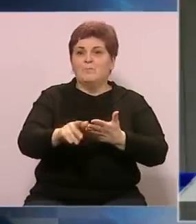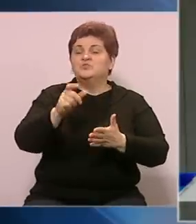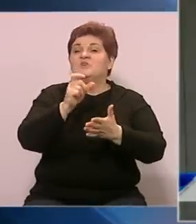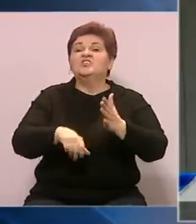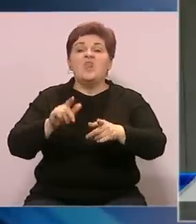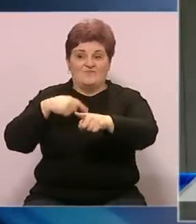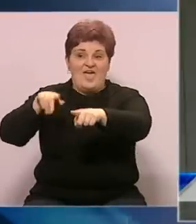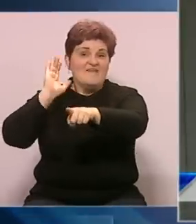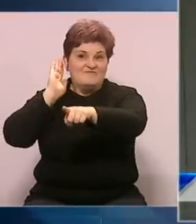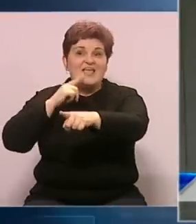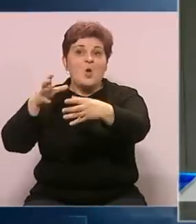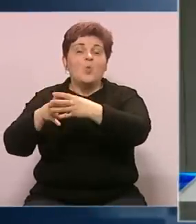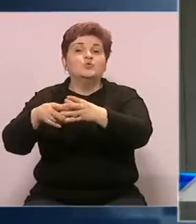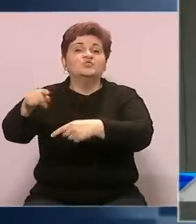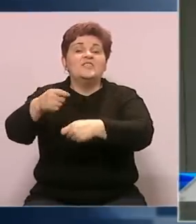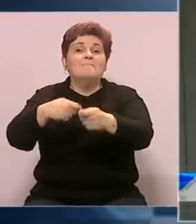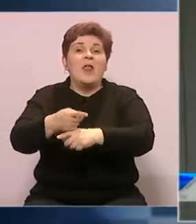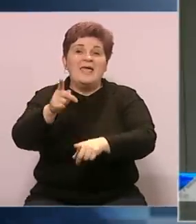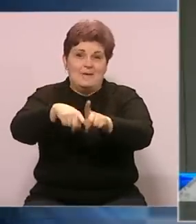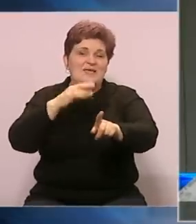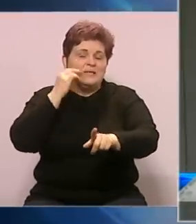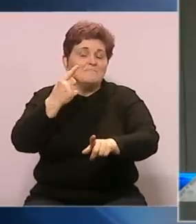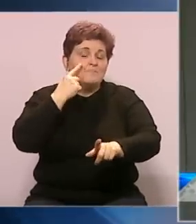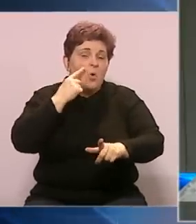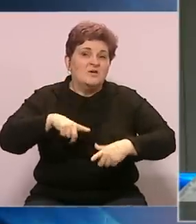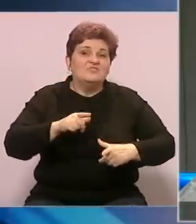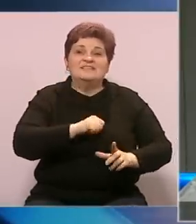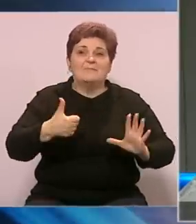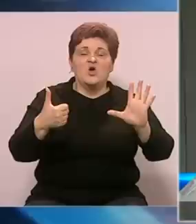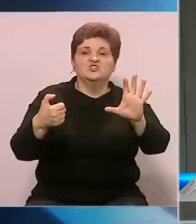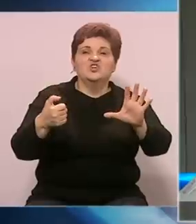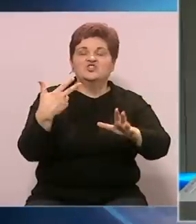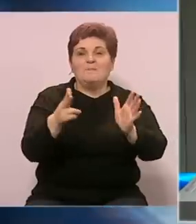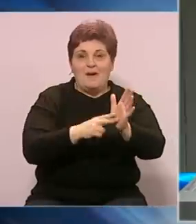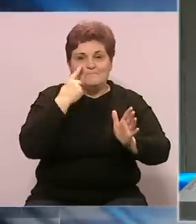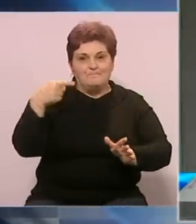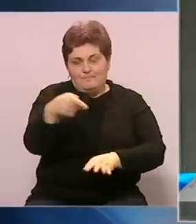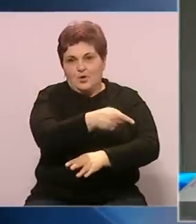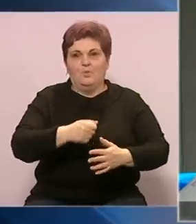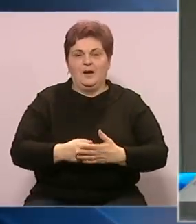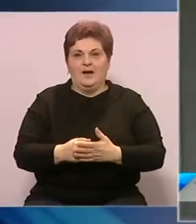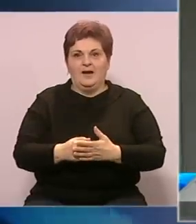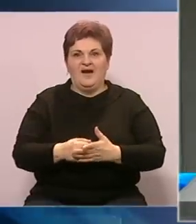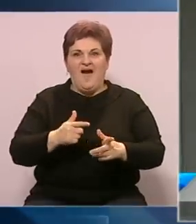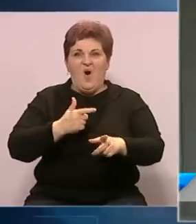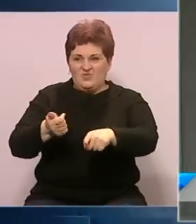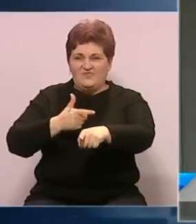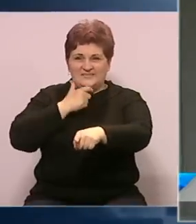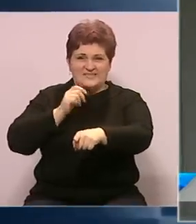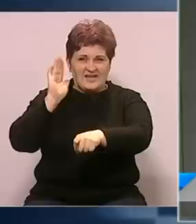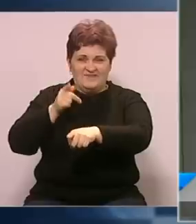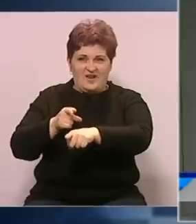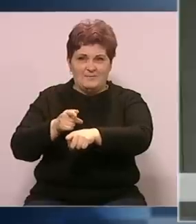vlade i članove odruženja poslodavaca da mjesec dana žive od 630 konvertibilnih maraka. Od ove stare vlade